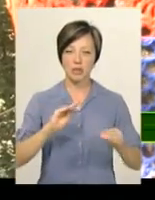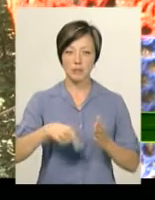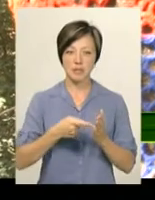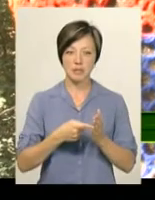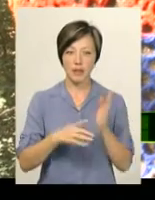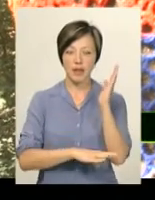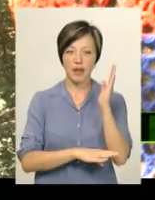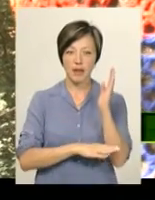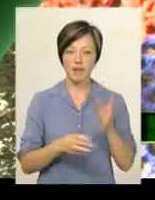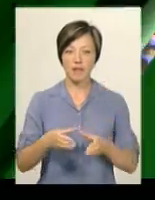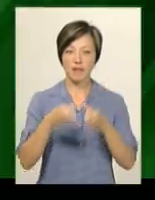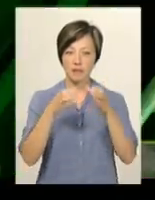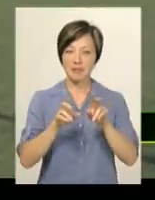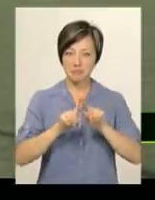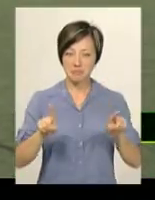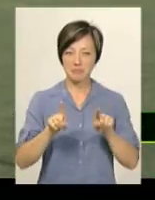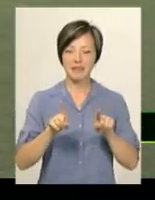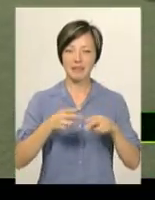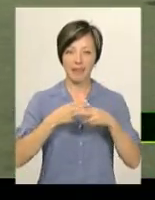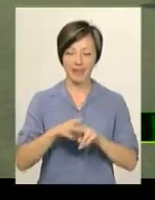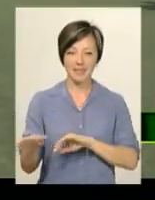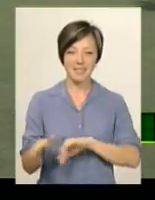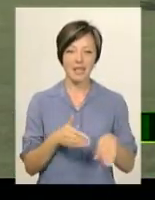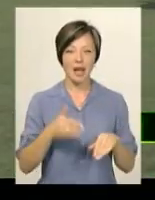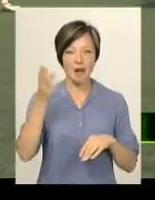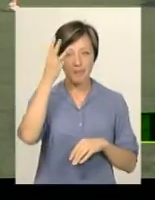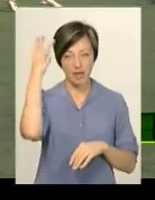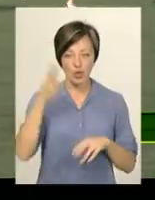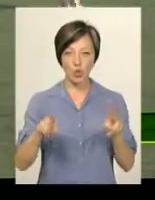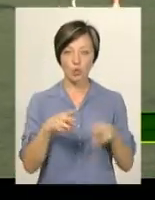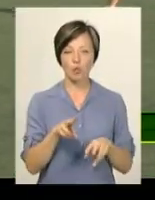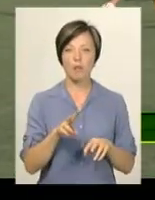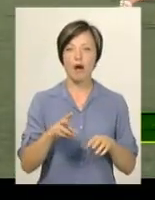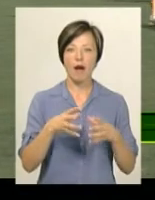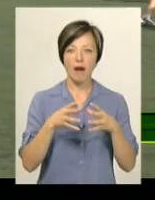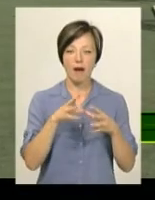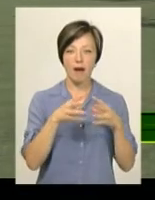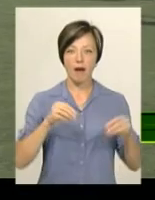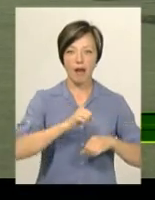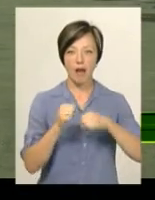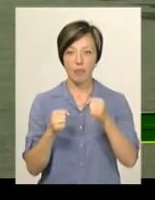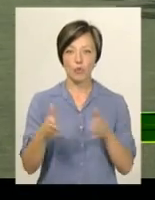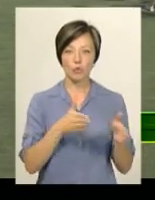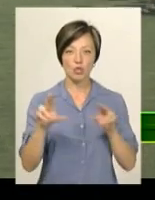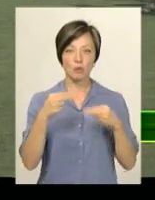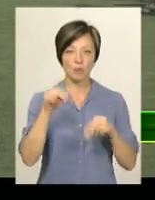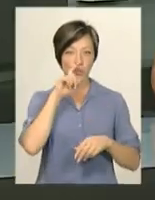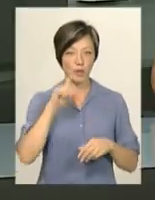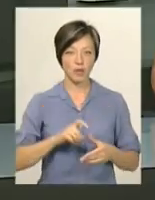техніці ярнбомбінг. Хмельницький рибінний клуб «Боревісник» готується до фінальних ігор Чемпіонату України.